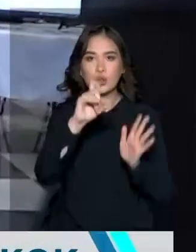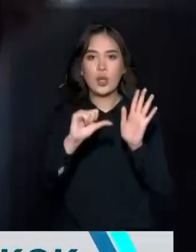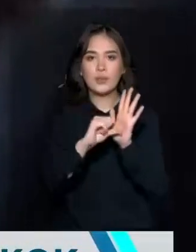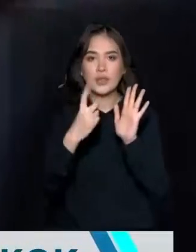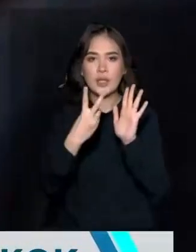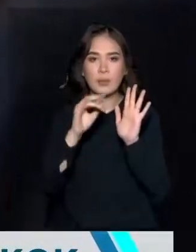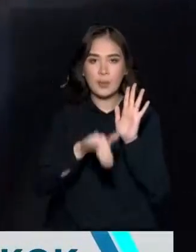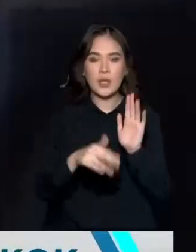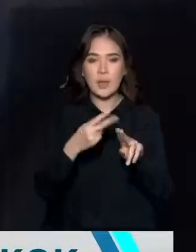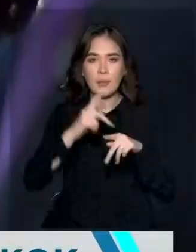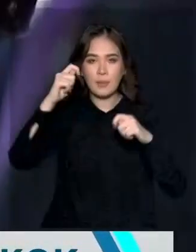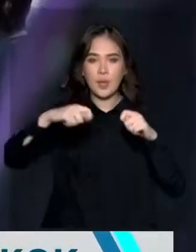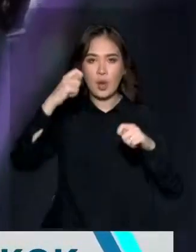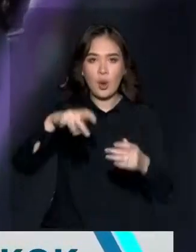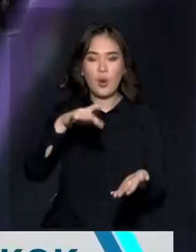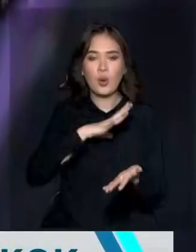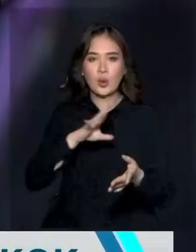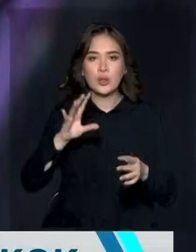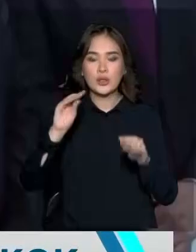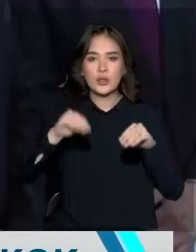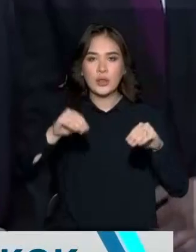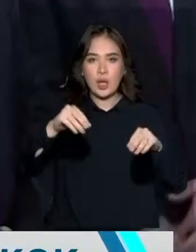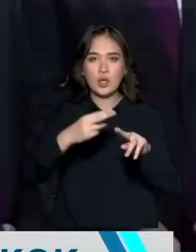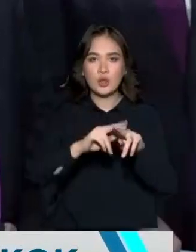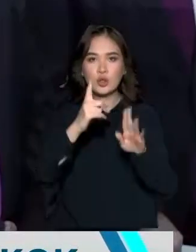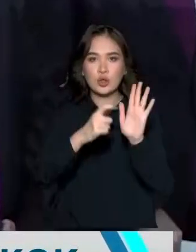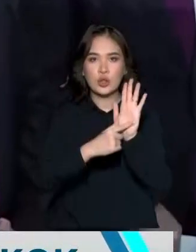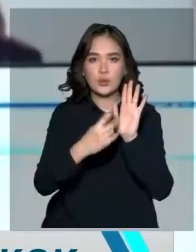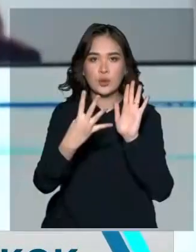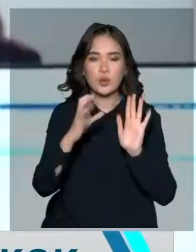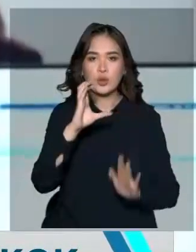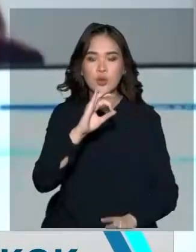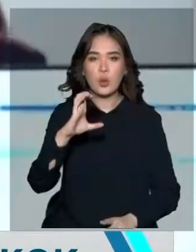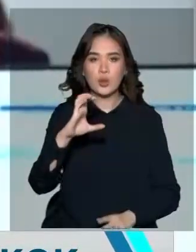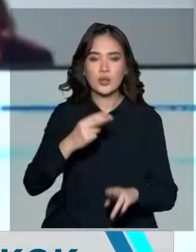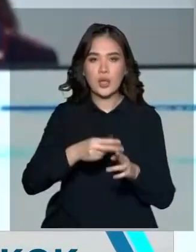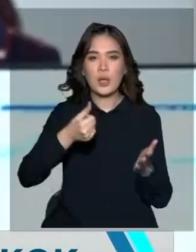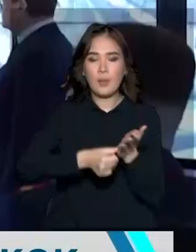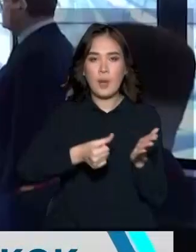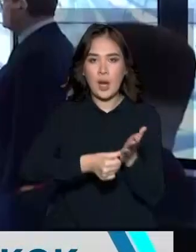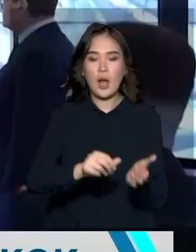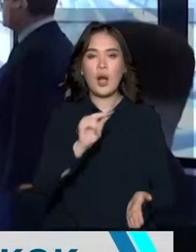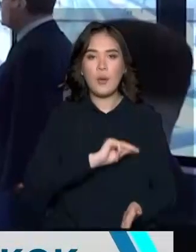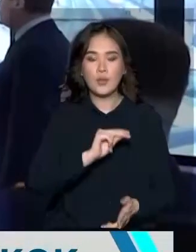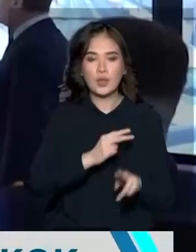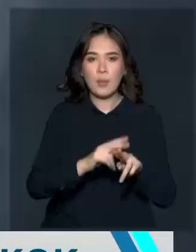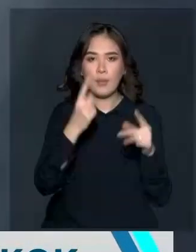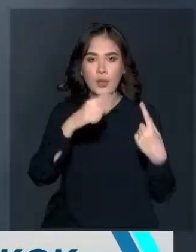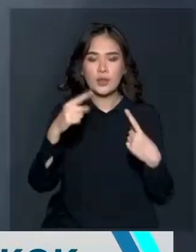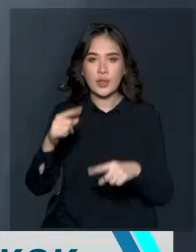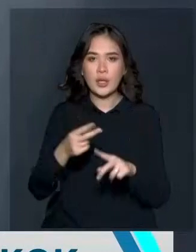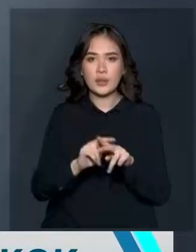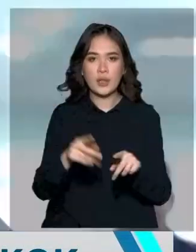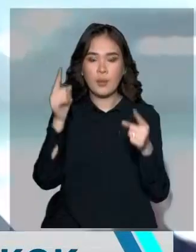162 мүмін бейне камера орына атылған. Сонда 174 сос батырмасы жұмыс тейді. Бүгінгі баспасы өзмәтілі қатында